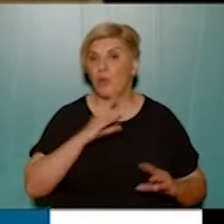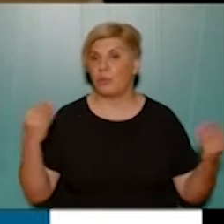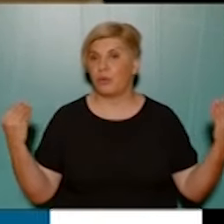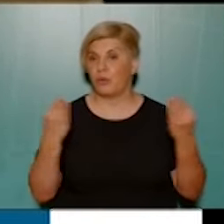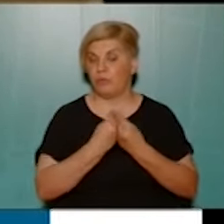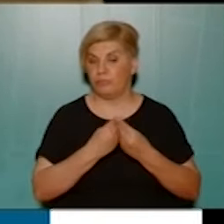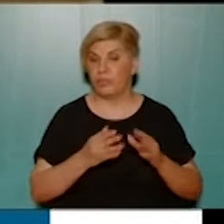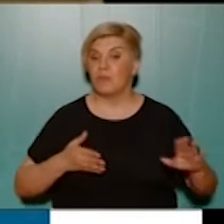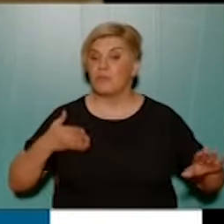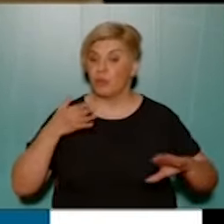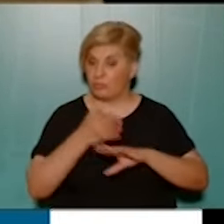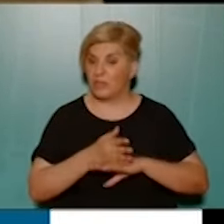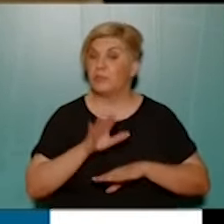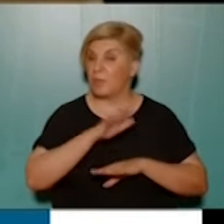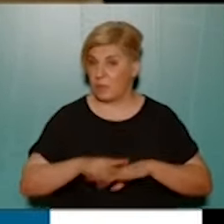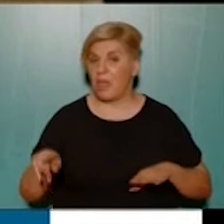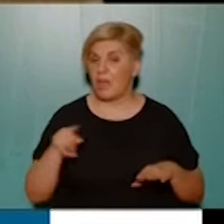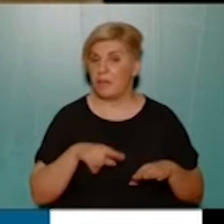και προσβάσιμο σε αυτά παιδιά,